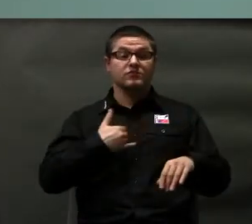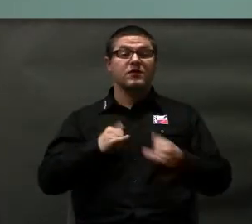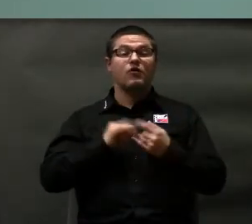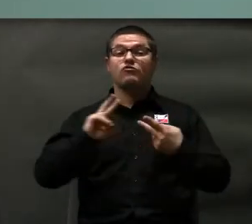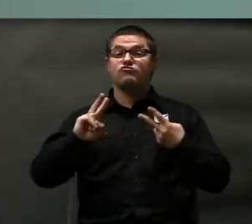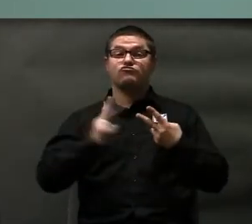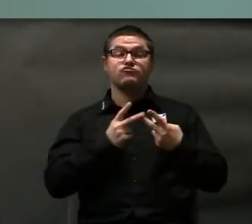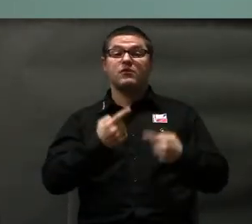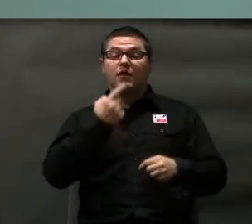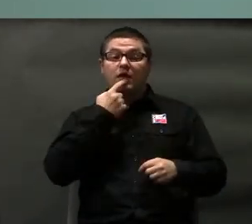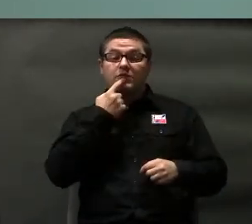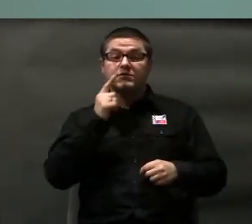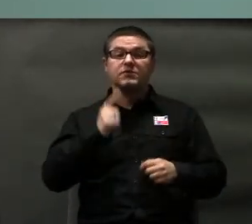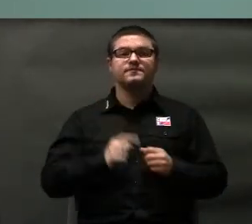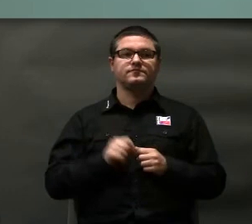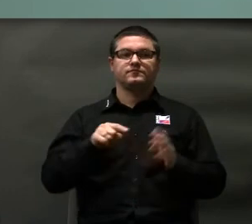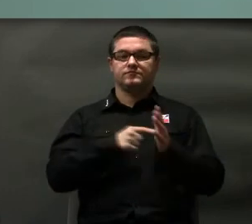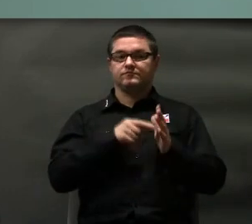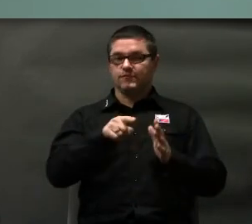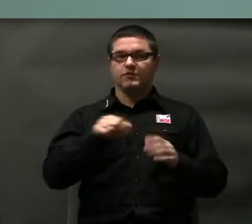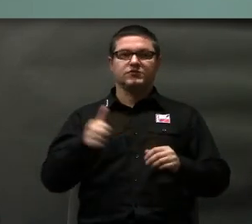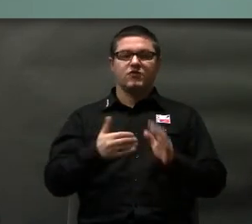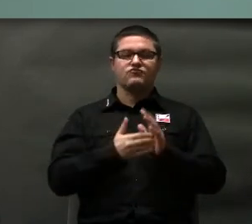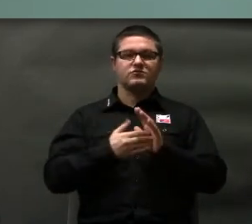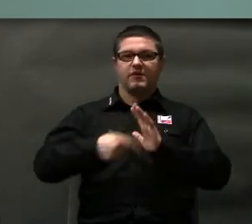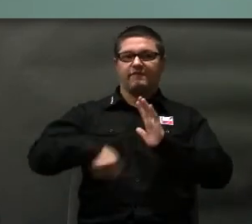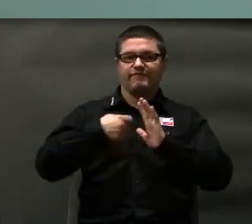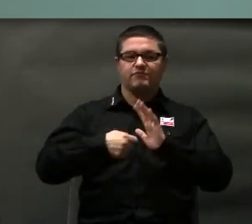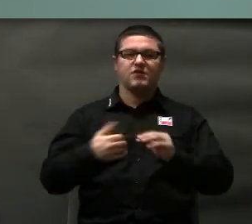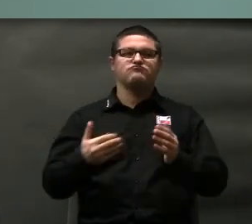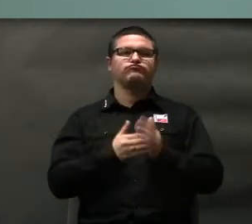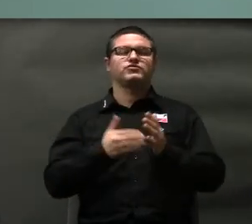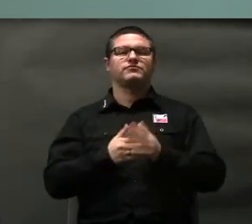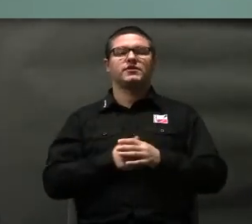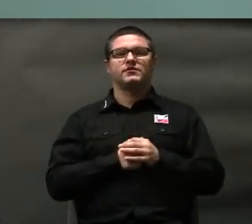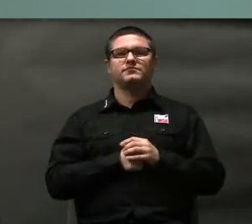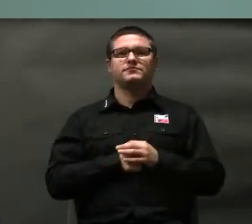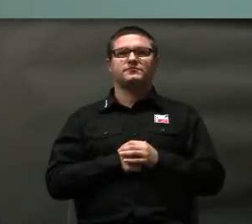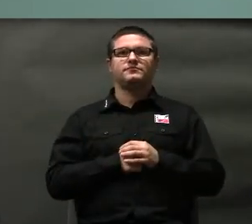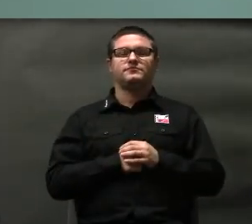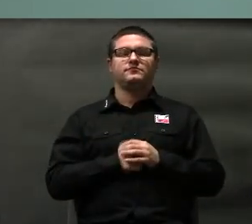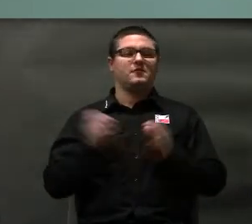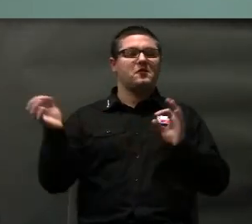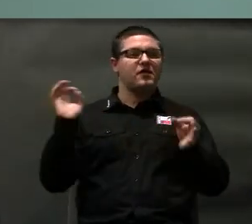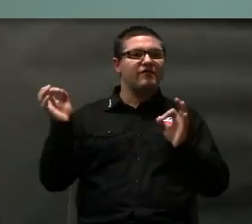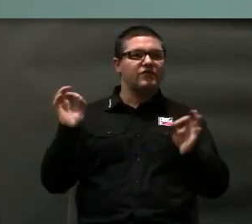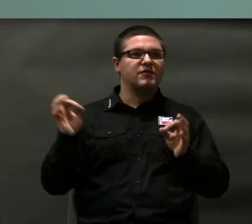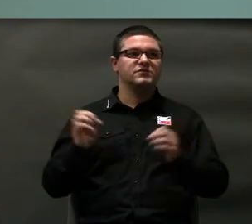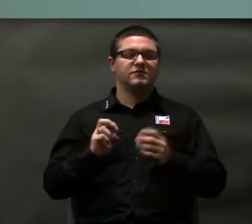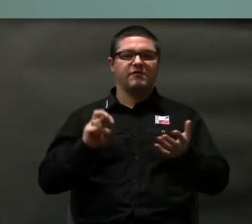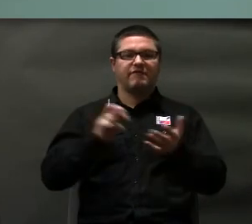drugiego języka. Do tego potrzebne są filmy, do tego potrzebne są informacje